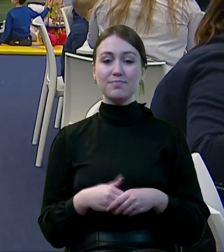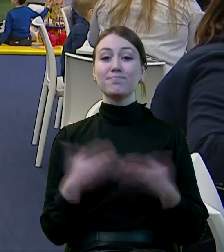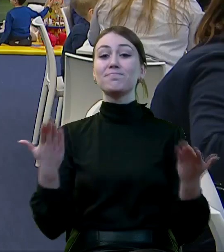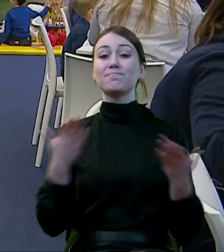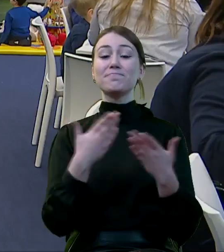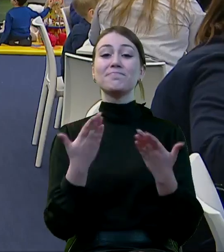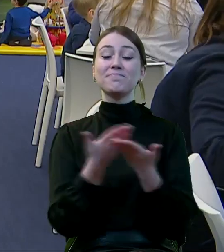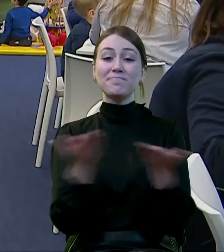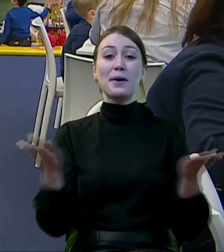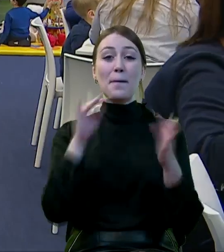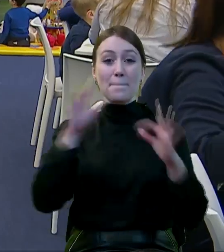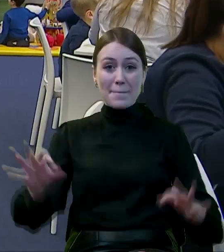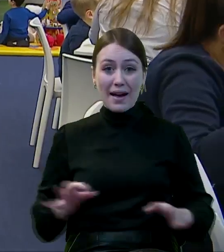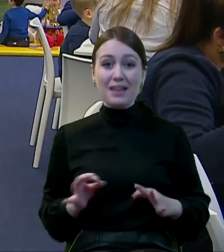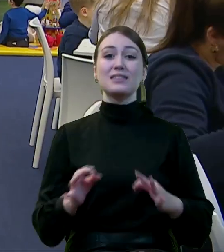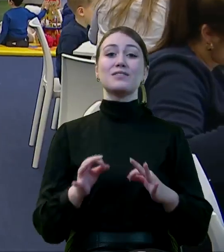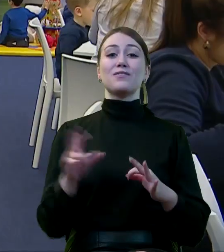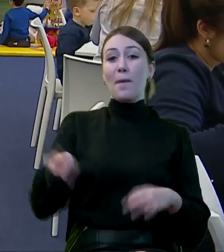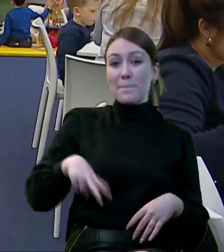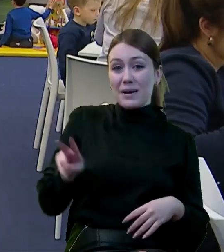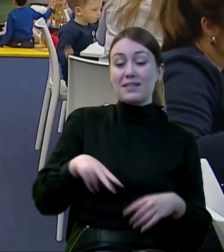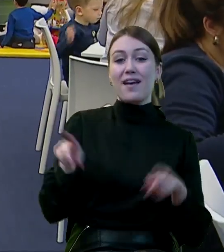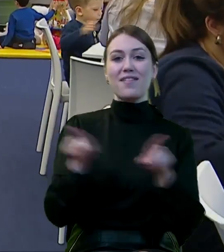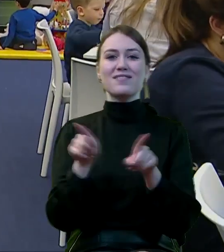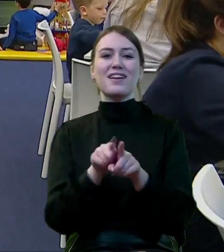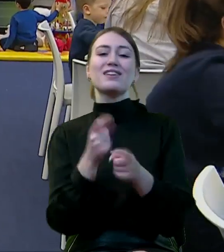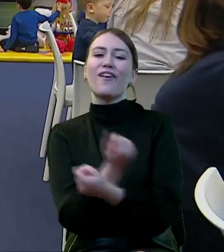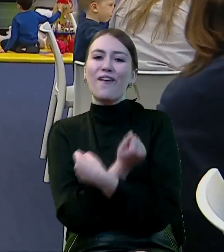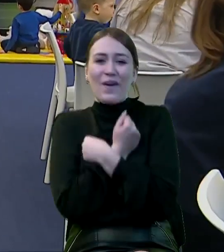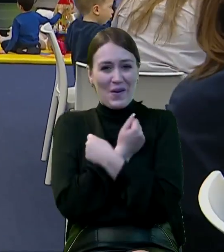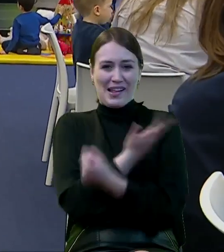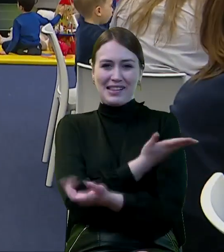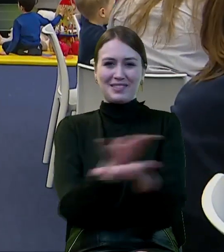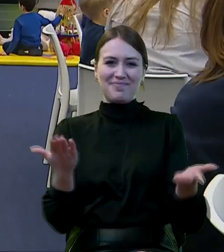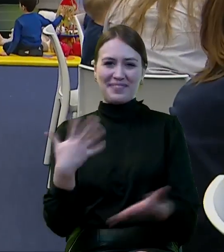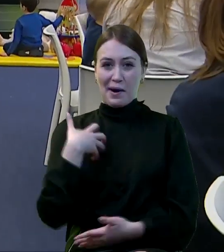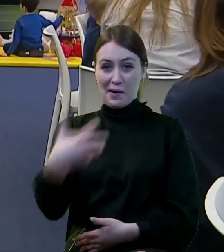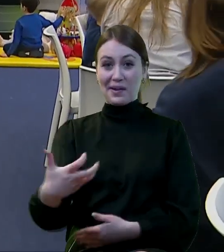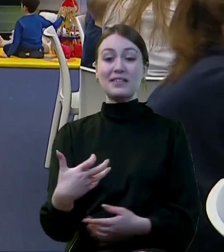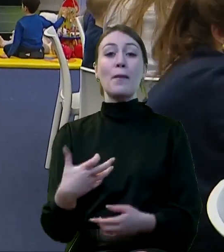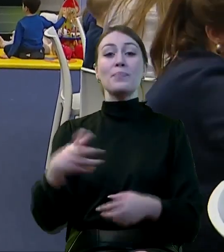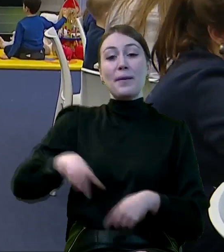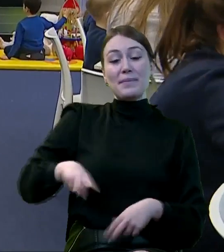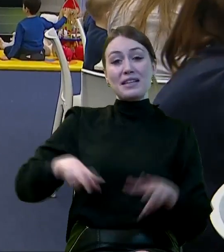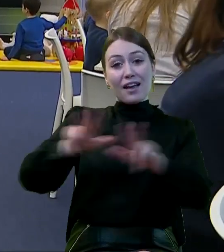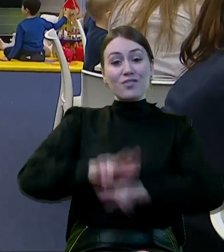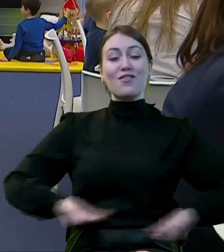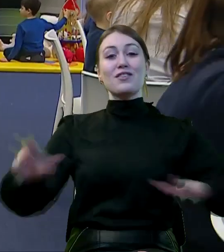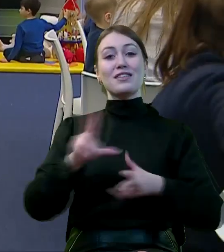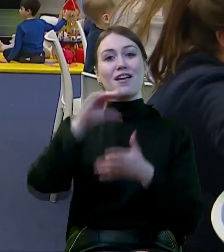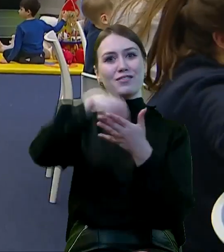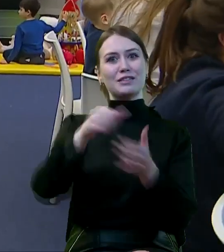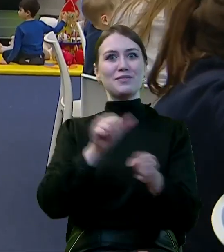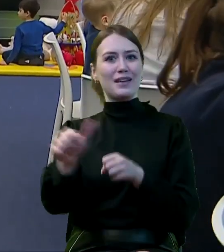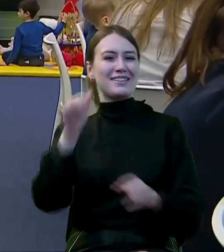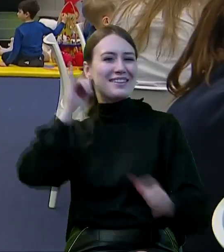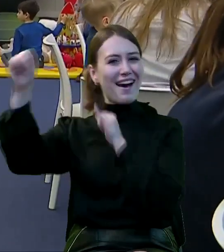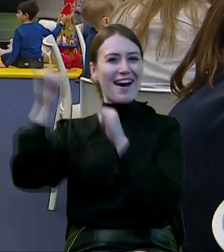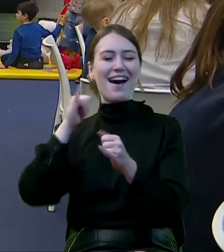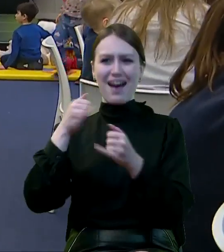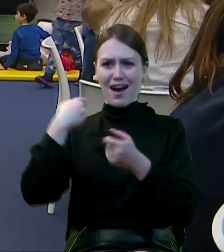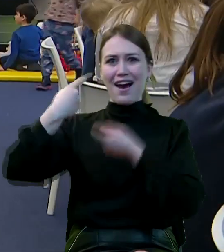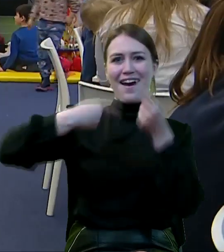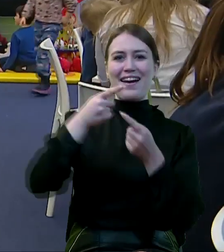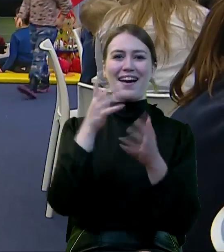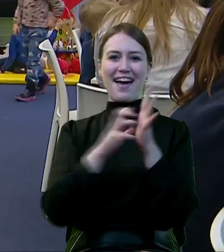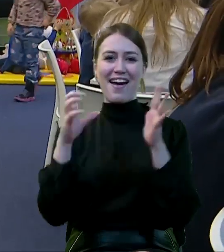Szanowni Państwo ministrowie, drodzy kochani nasi goście. W Ministerstwie Rodziny dzisiaj gwarno, tak jak